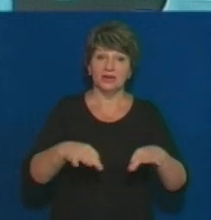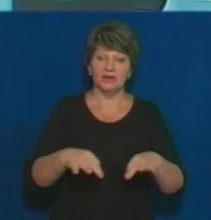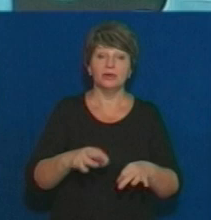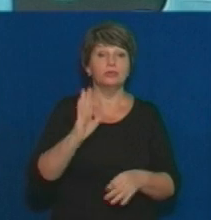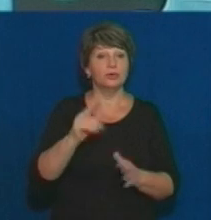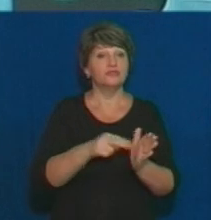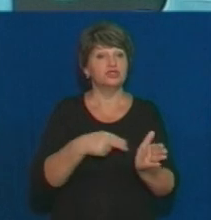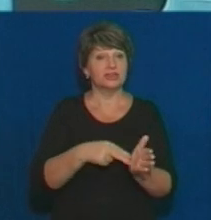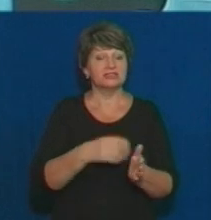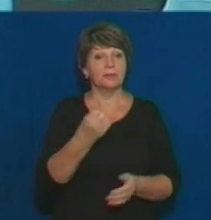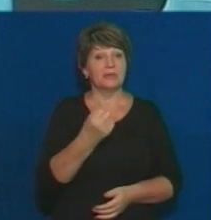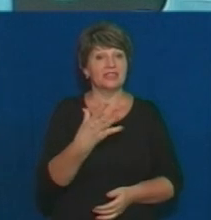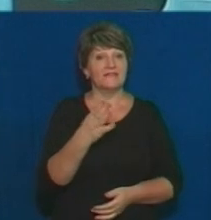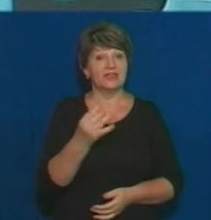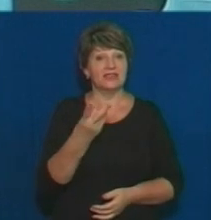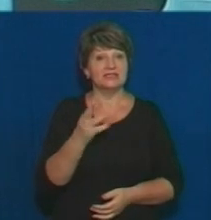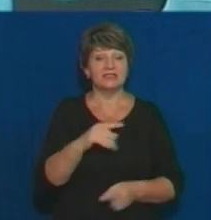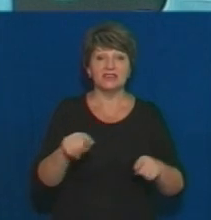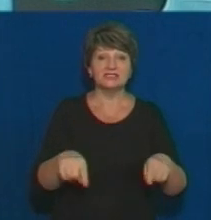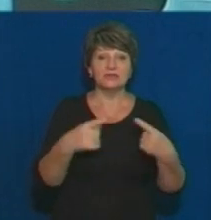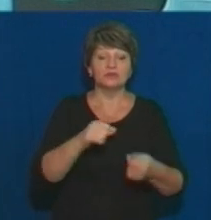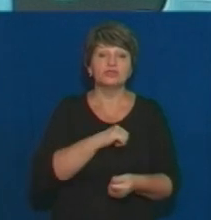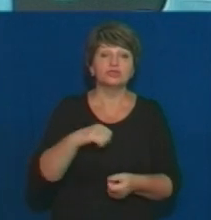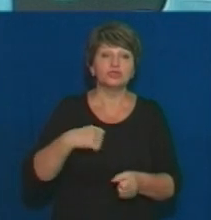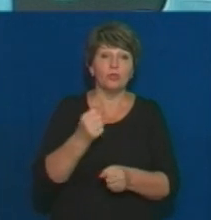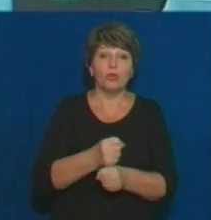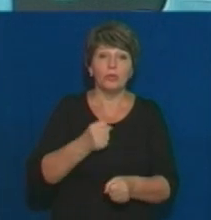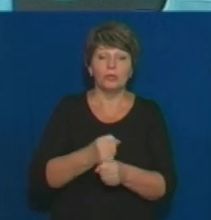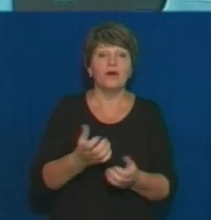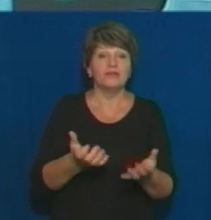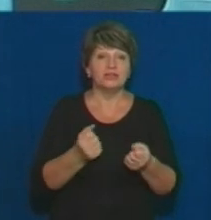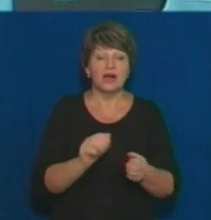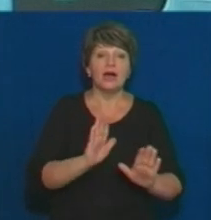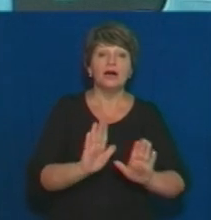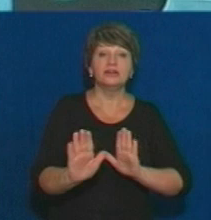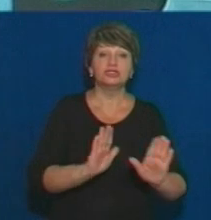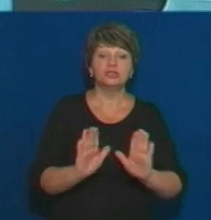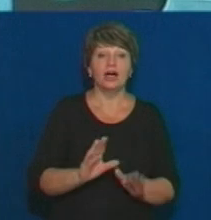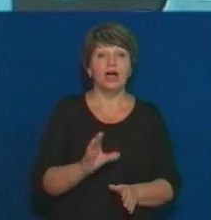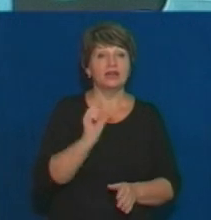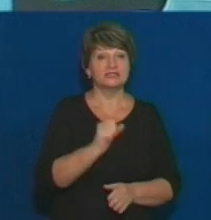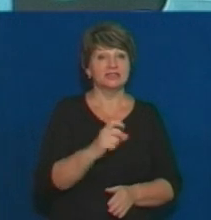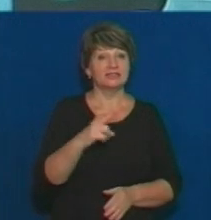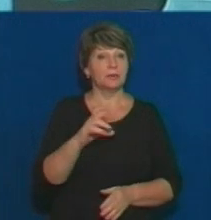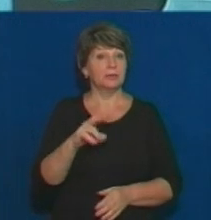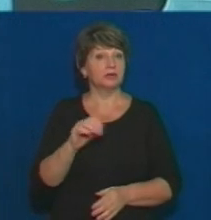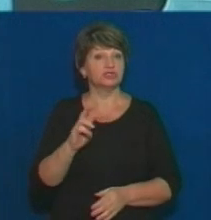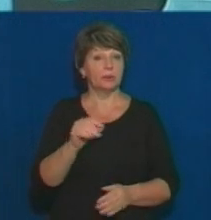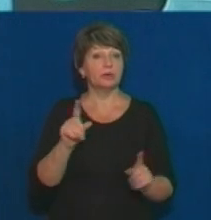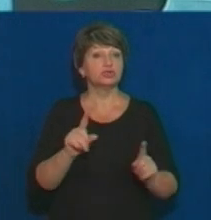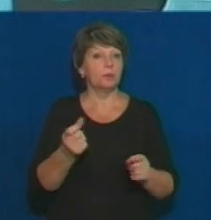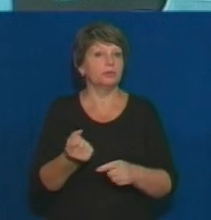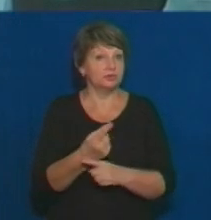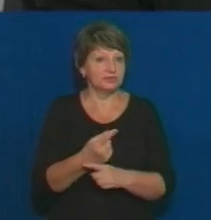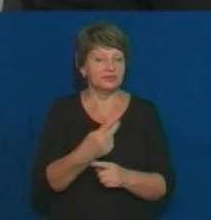Черкасах 15 вересня. Створити саморобну автівку взявся режисер телекомпанії Олександр Білошапка. Що з цього вийшло – дивіться